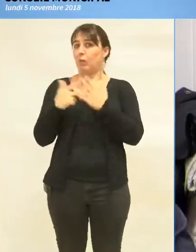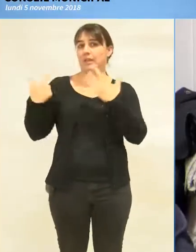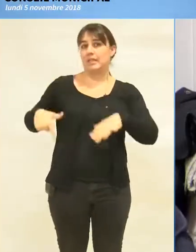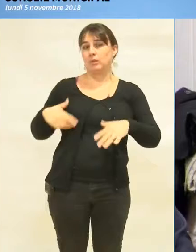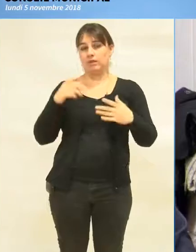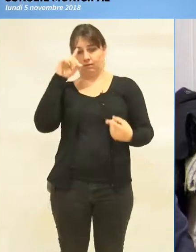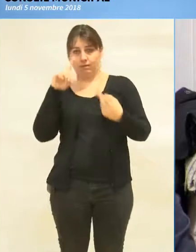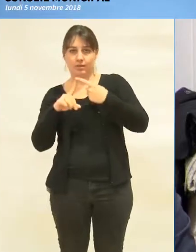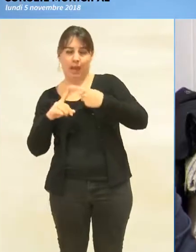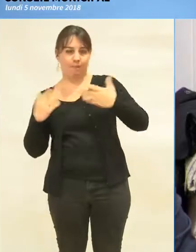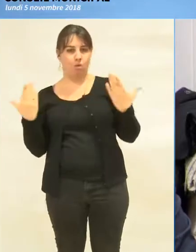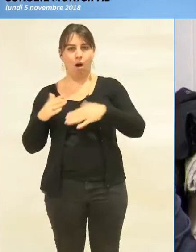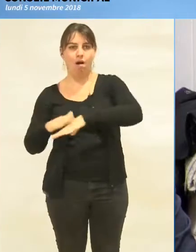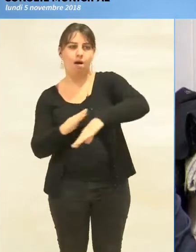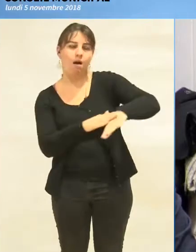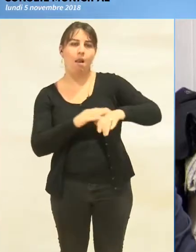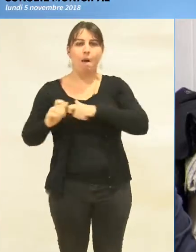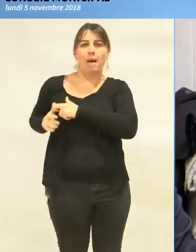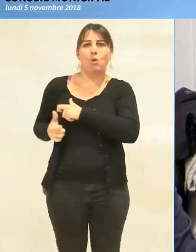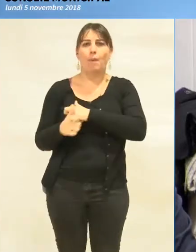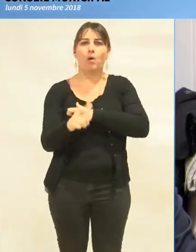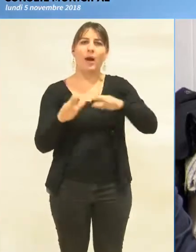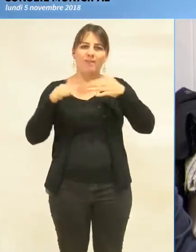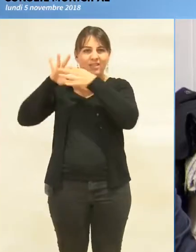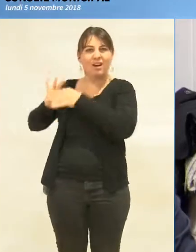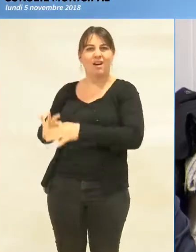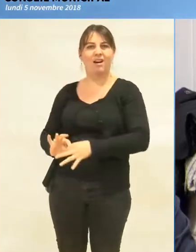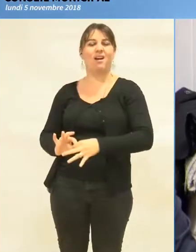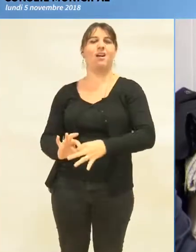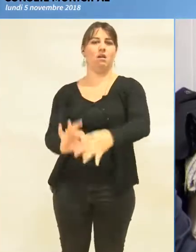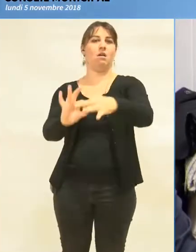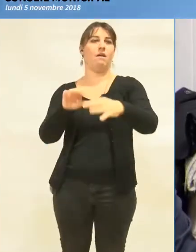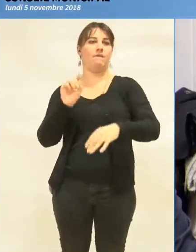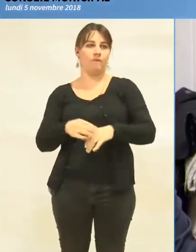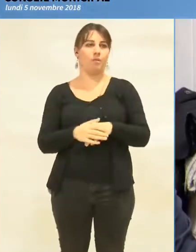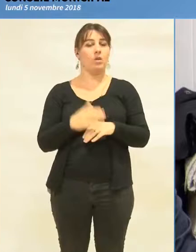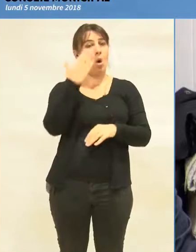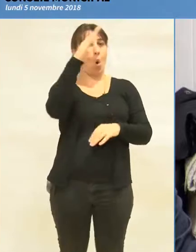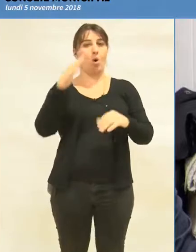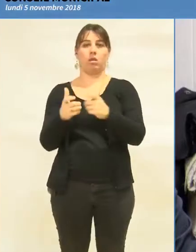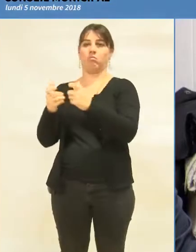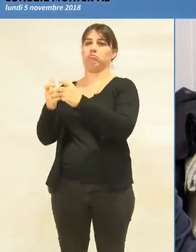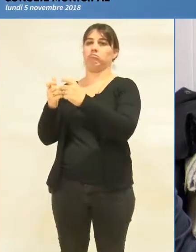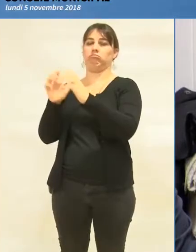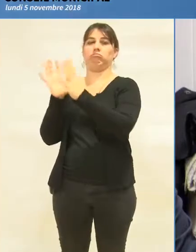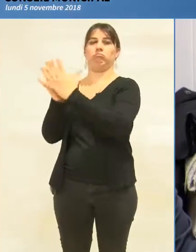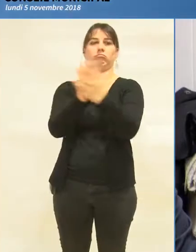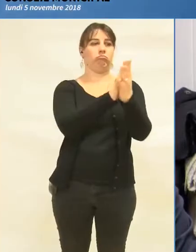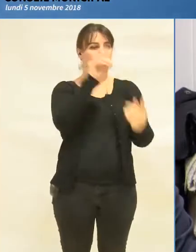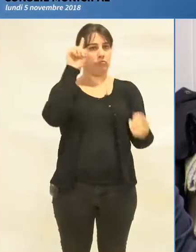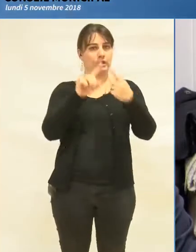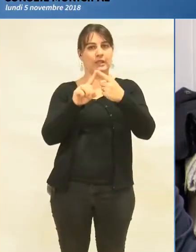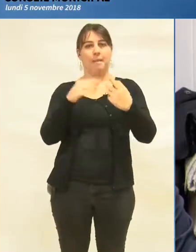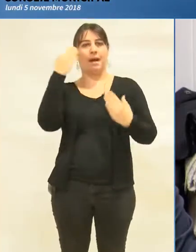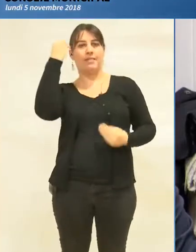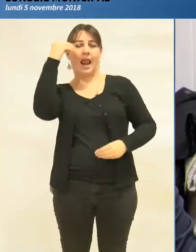des ruptures de parcours. Et enfin, la mise en place d'instances opérationnelles dans la prévention de la délinquance